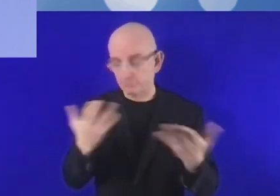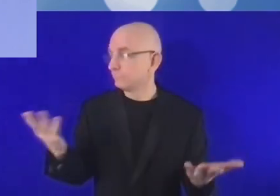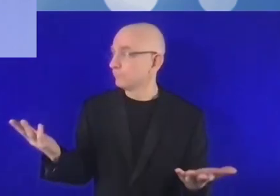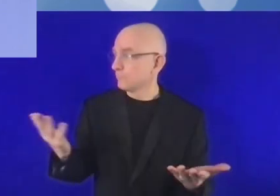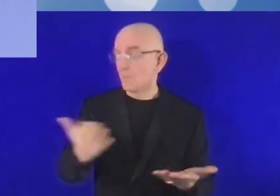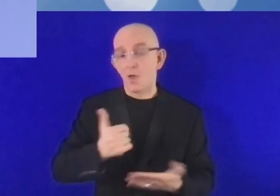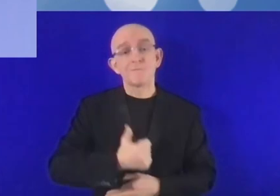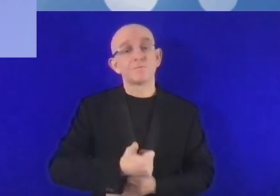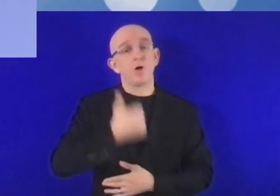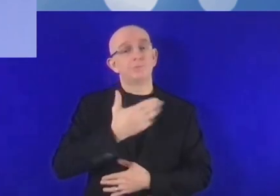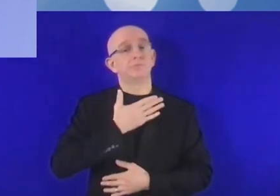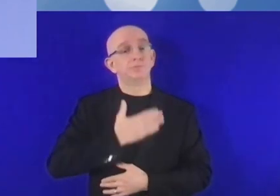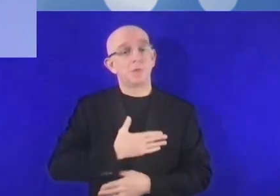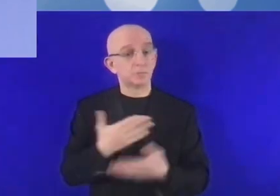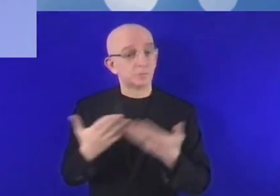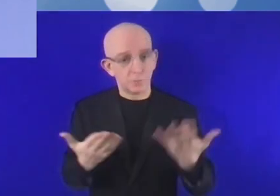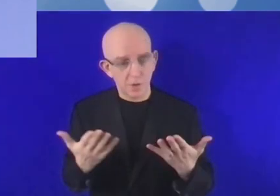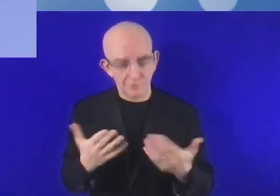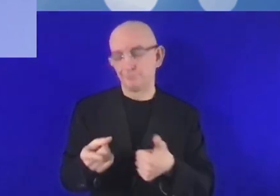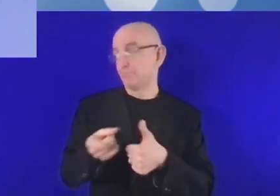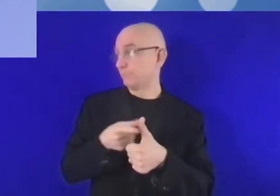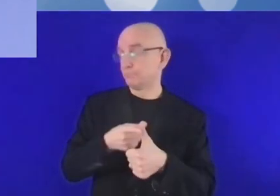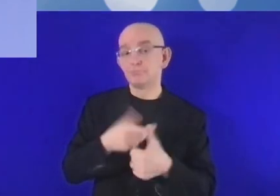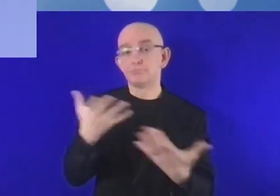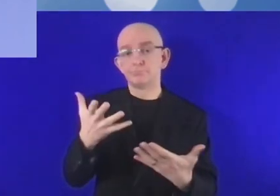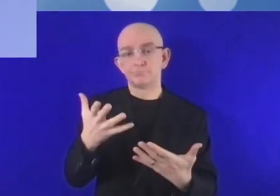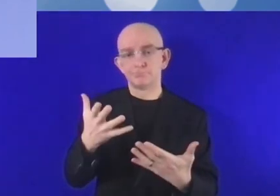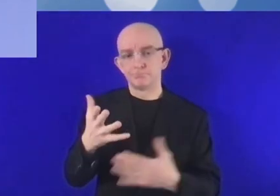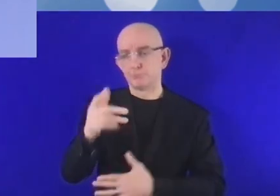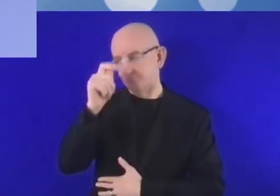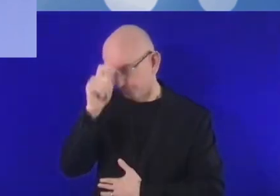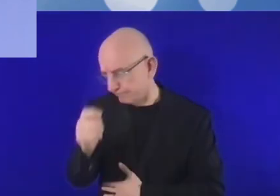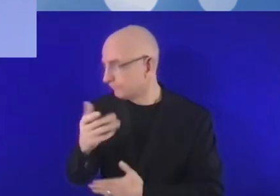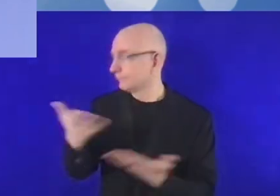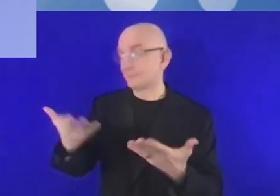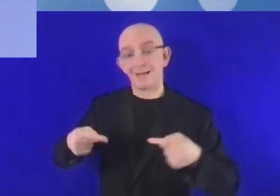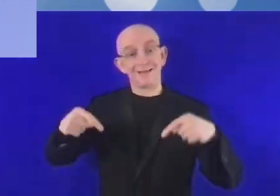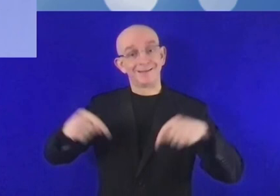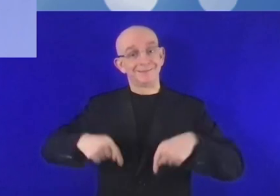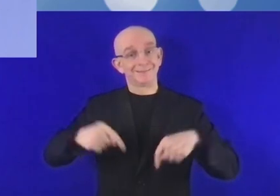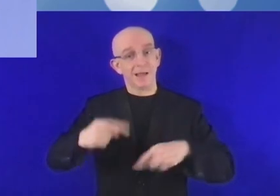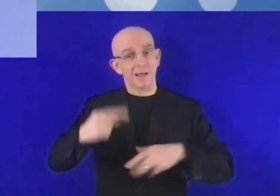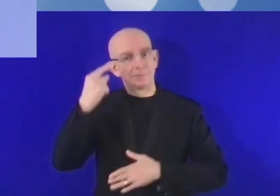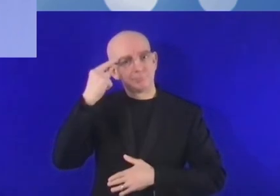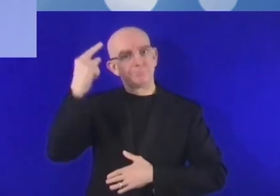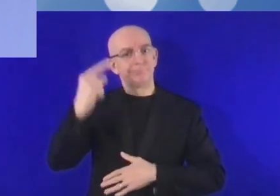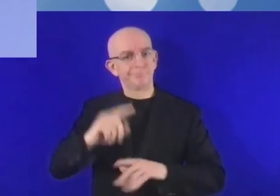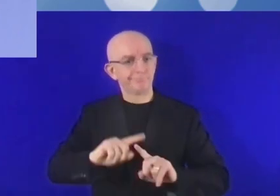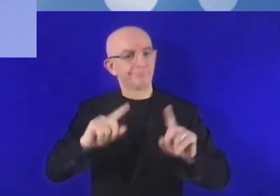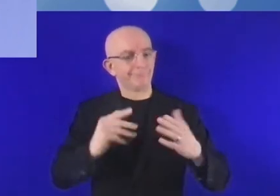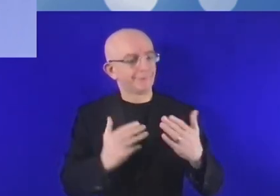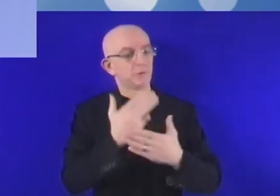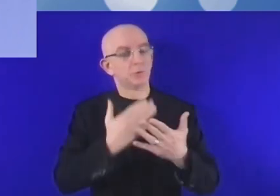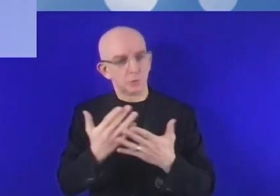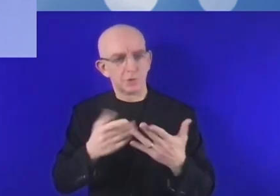Avant tout, il faut dire que ce que nous considérons aujourd